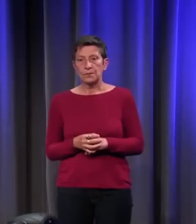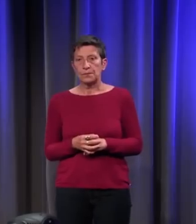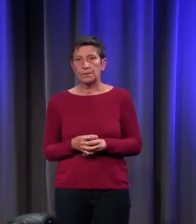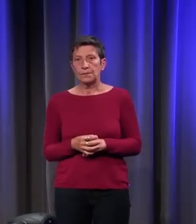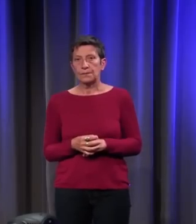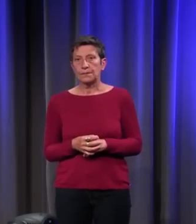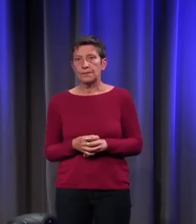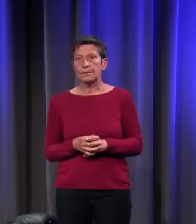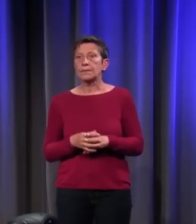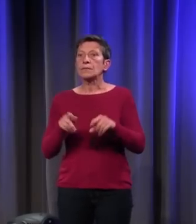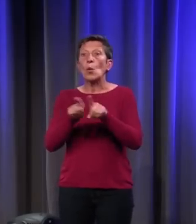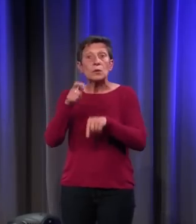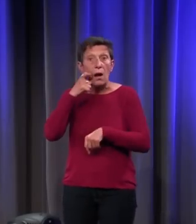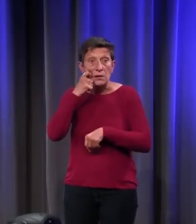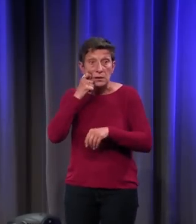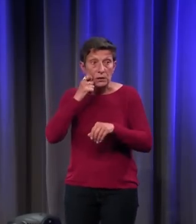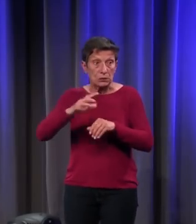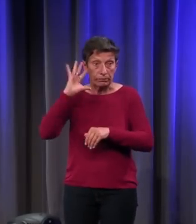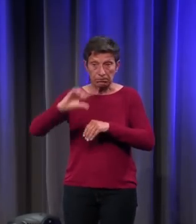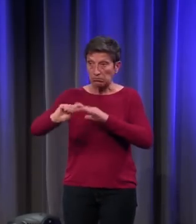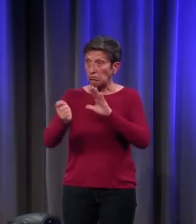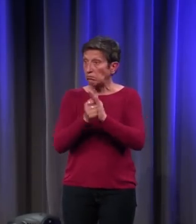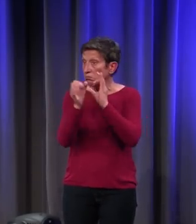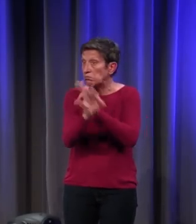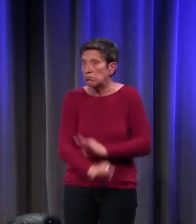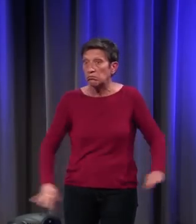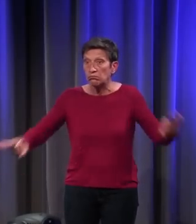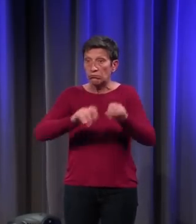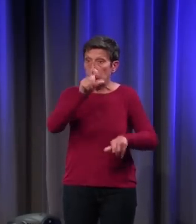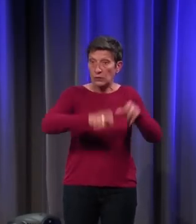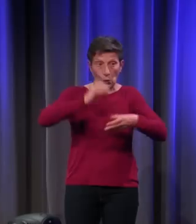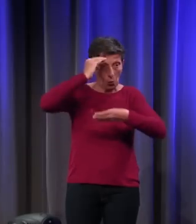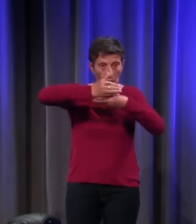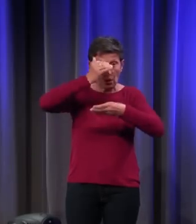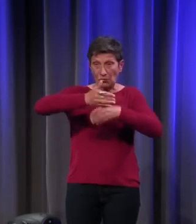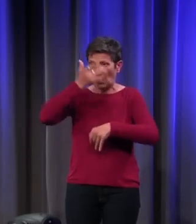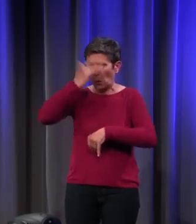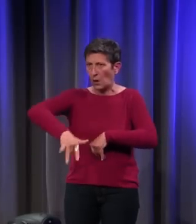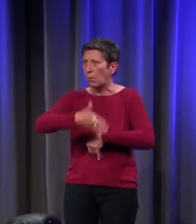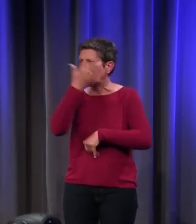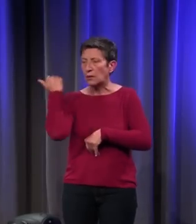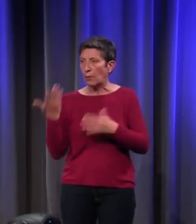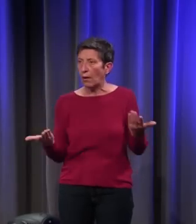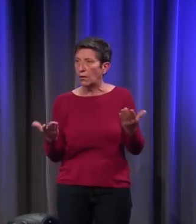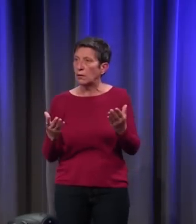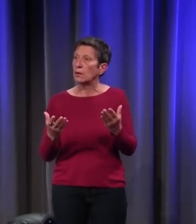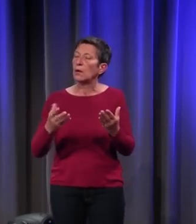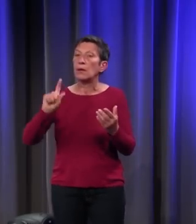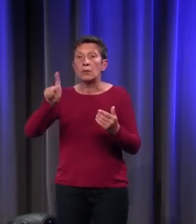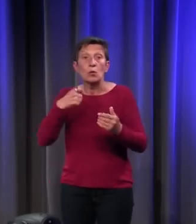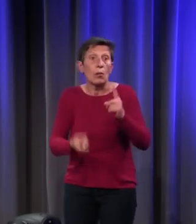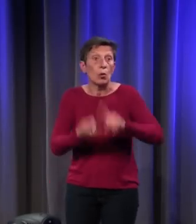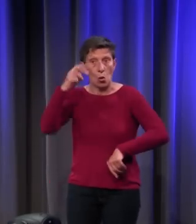Ce que nous appelons le racisme aussi, c'est pratiquement inconnu au Moyen Âge. Tout passe par les religions.